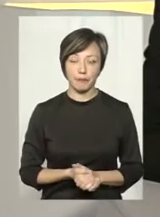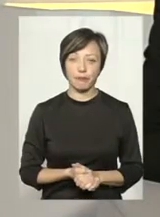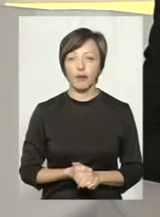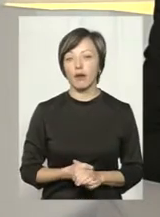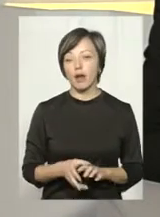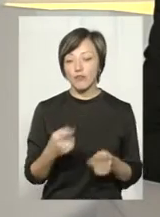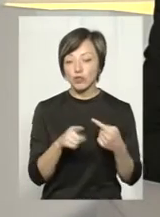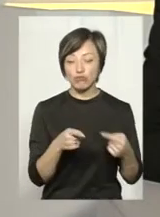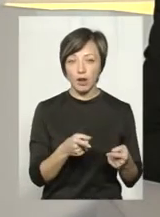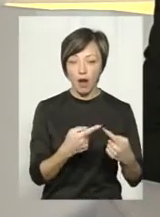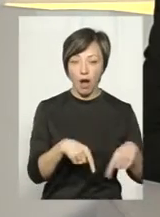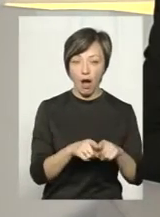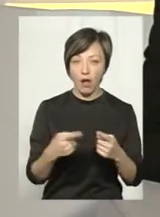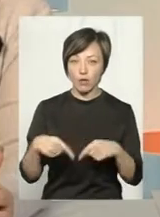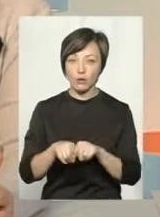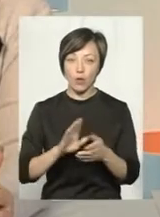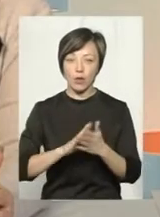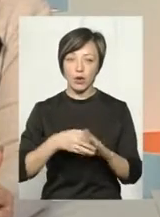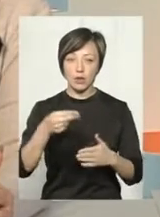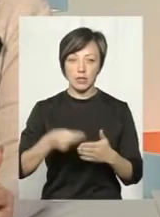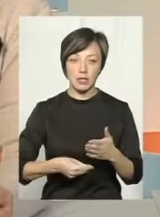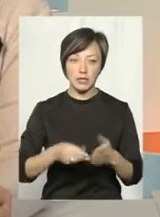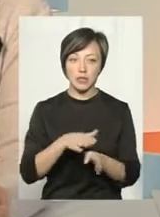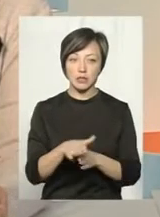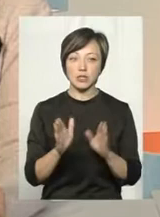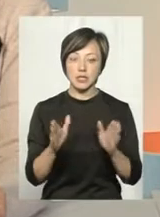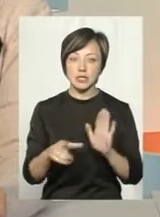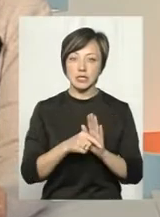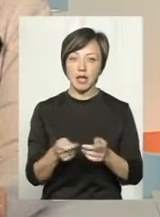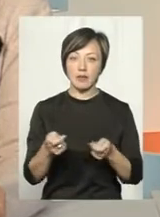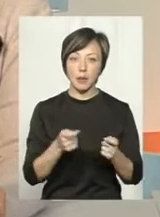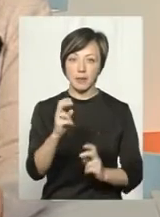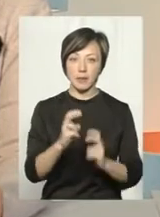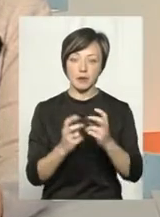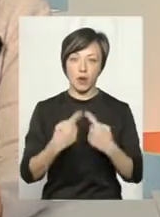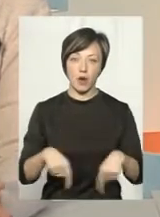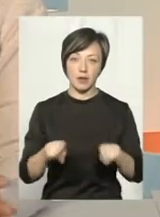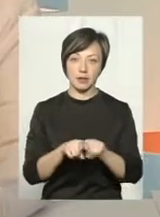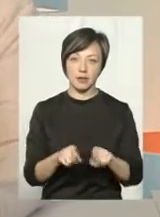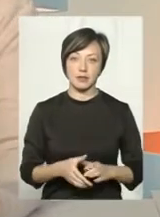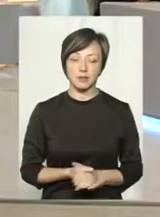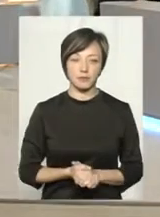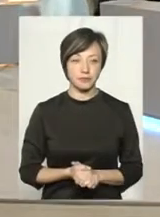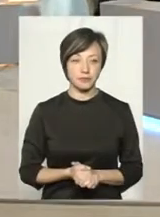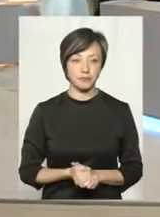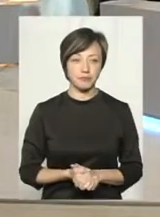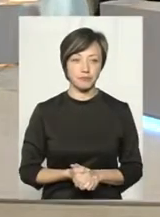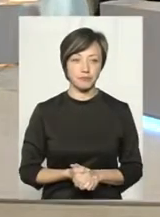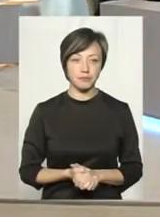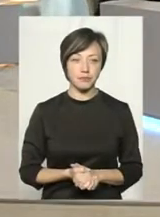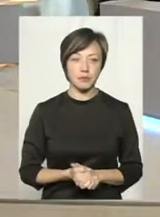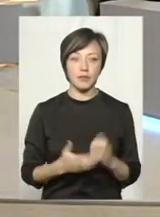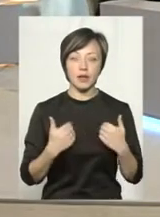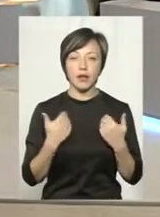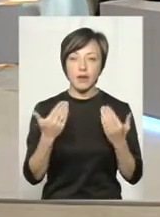других галузях укладання контрактів дійснює тільки з керівниками підприємств і організацій. Я